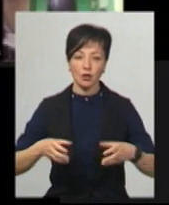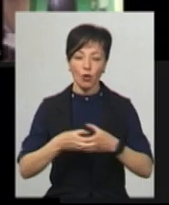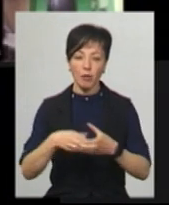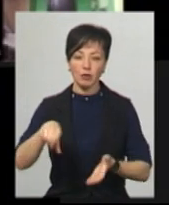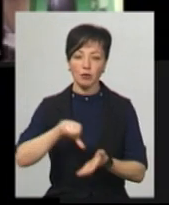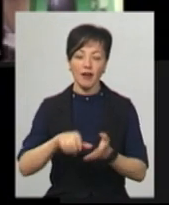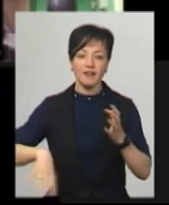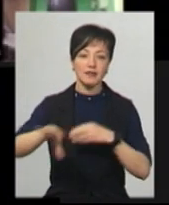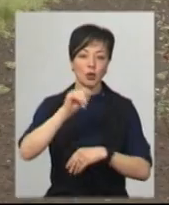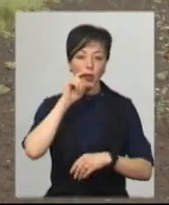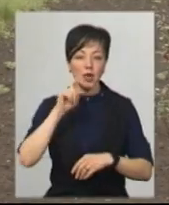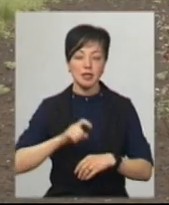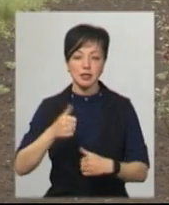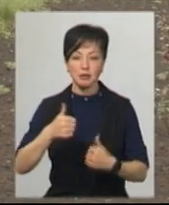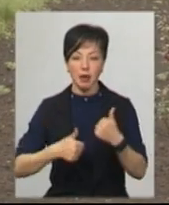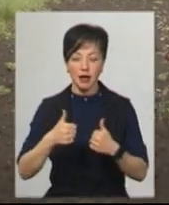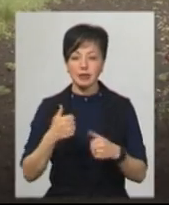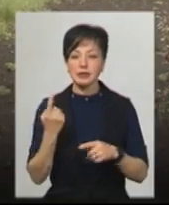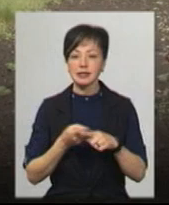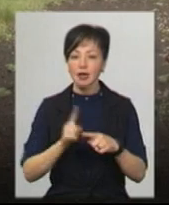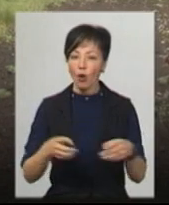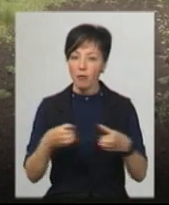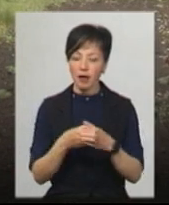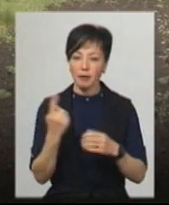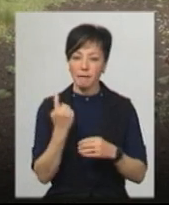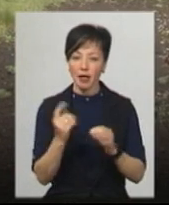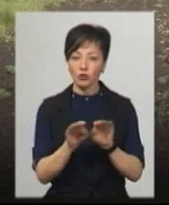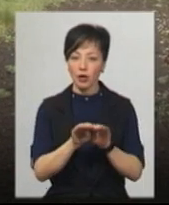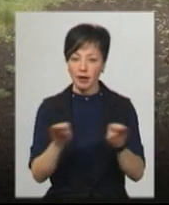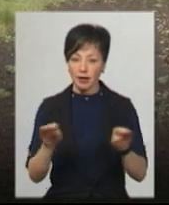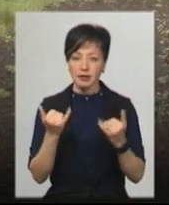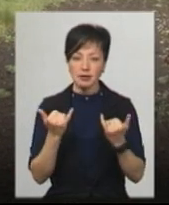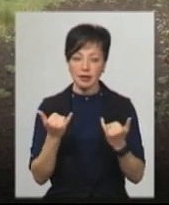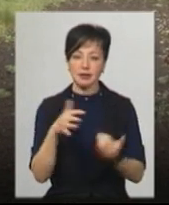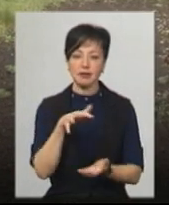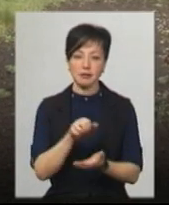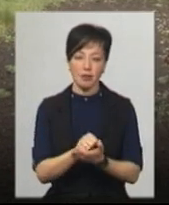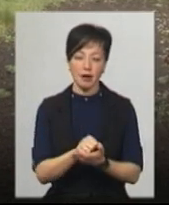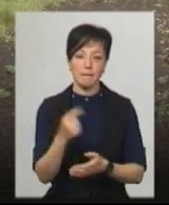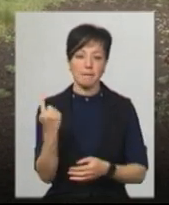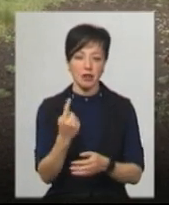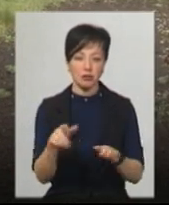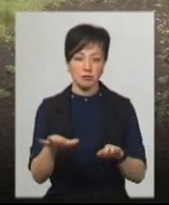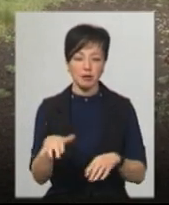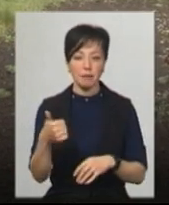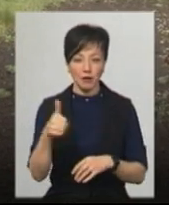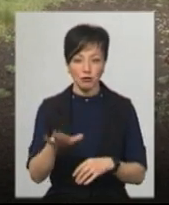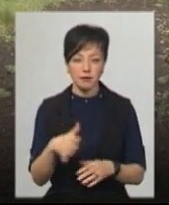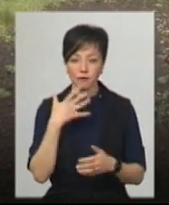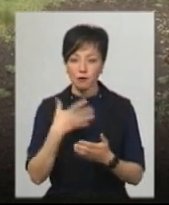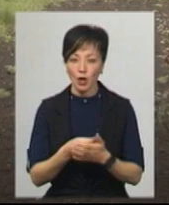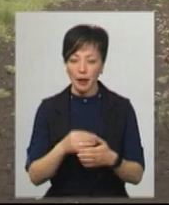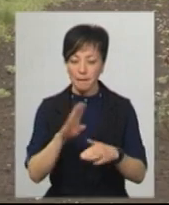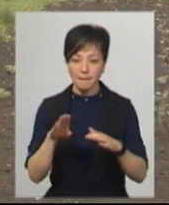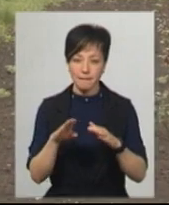всеукраїнських змаганнях. Це команда першої ліги, яка наразі займає перше місце у своїй підгрупі,